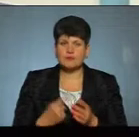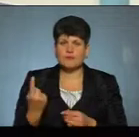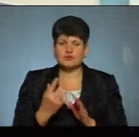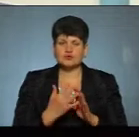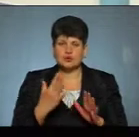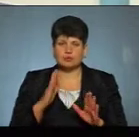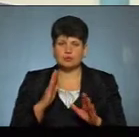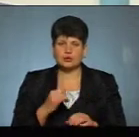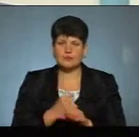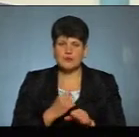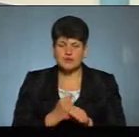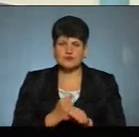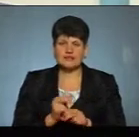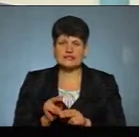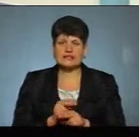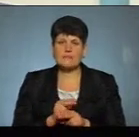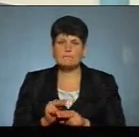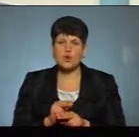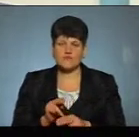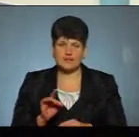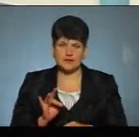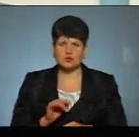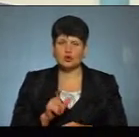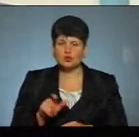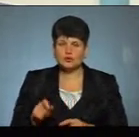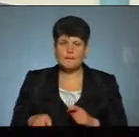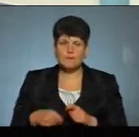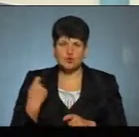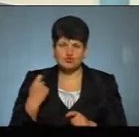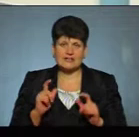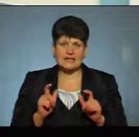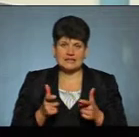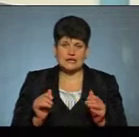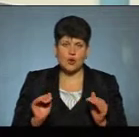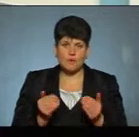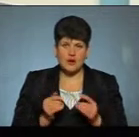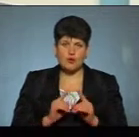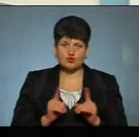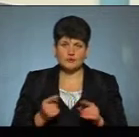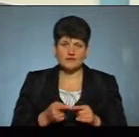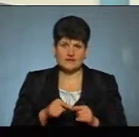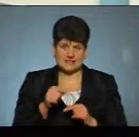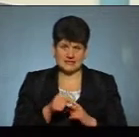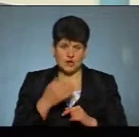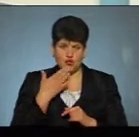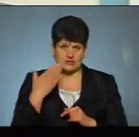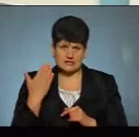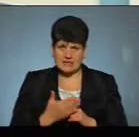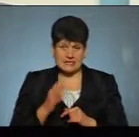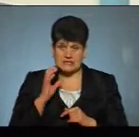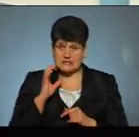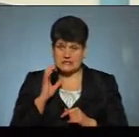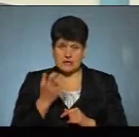будемо працювати на профілактику. Якщо люди порушують карантинні обмеження, особливо ці останні, які досить серйозно